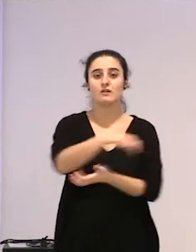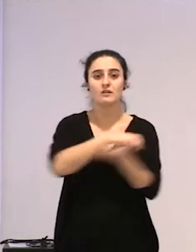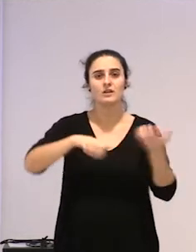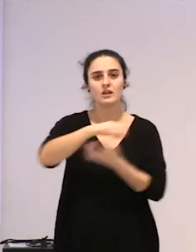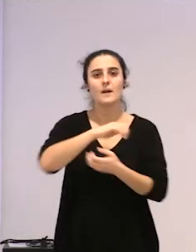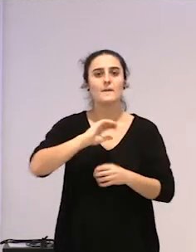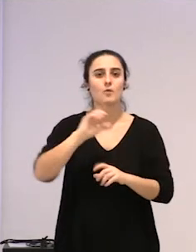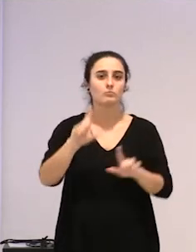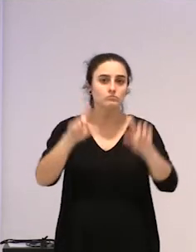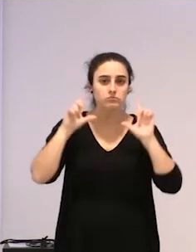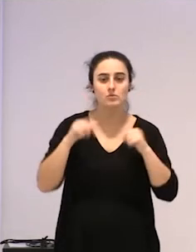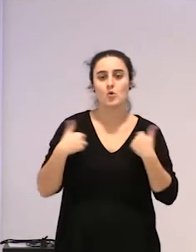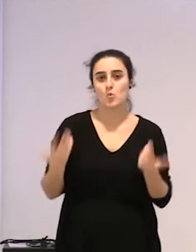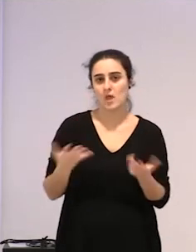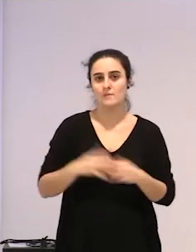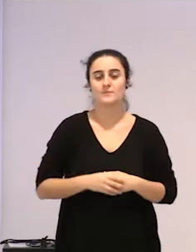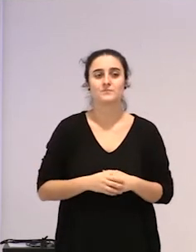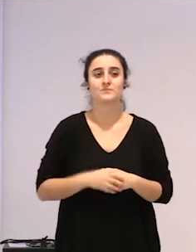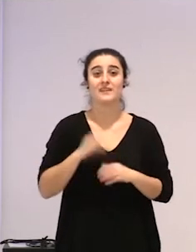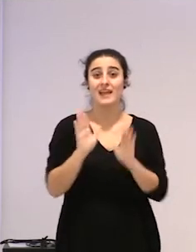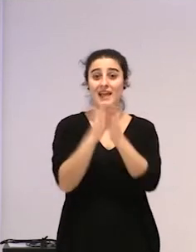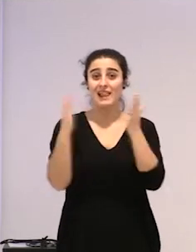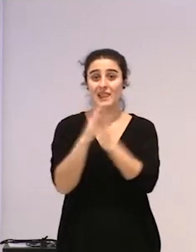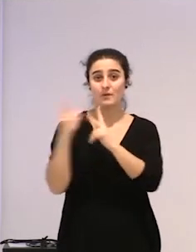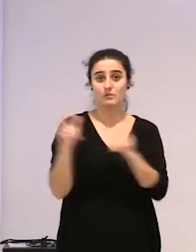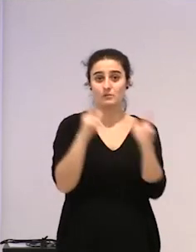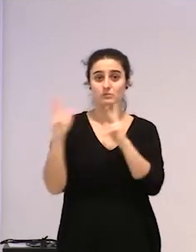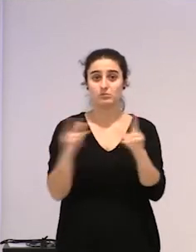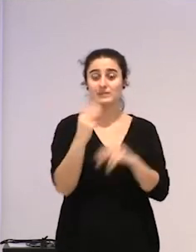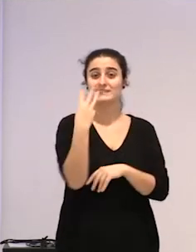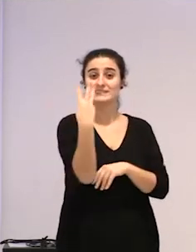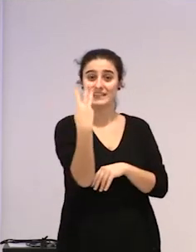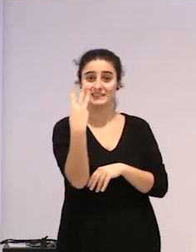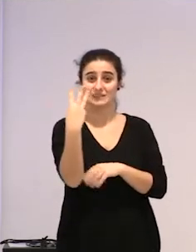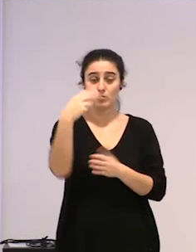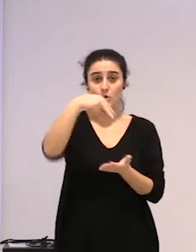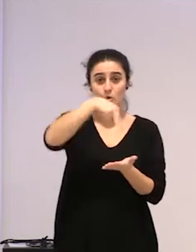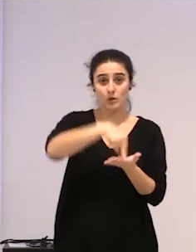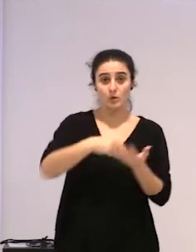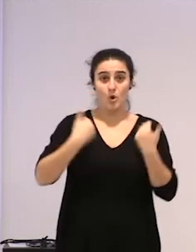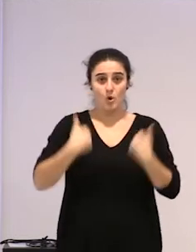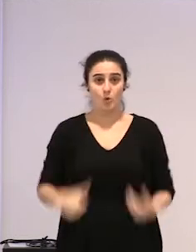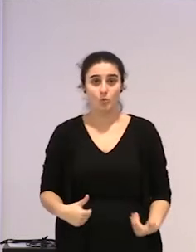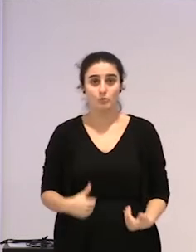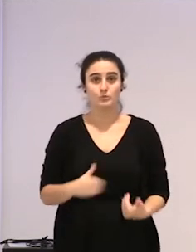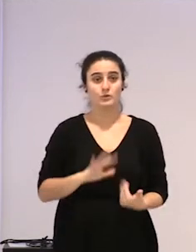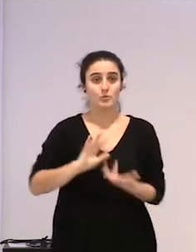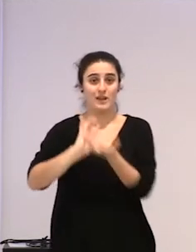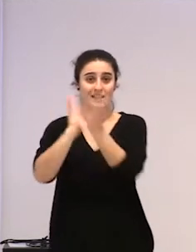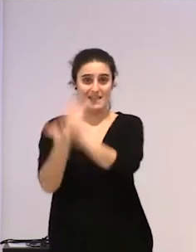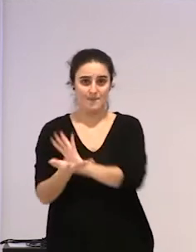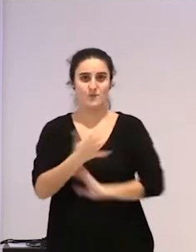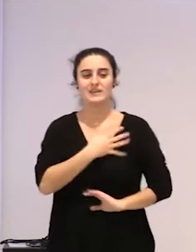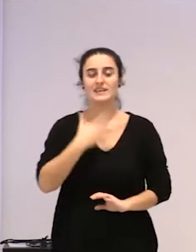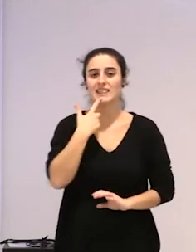protagonista hoek, Liburuan iru ataldaude, lurreratu gorpustu eta eraldatu, deitu ditudanak, lehenengoan, ez,